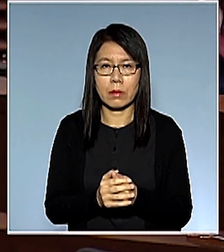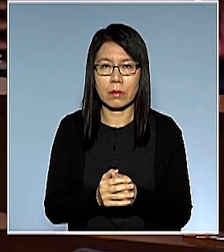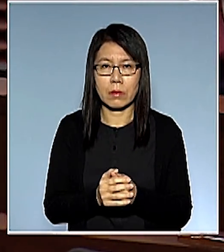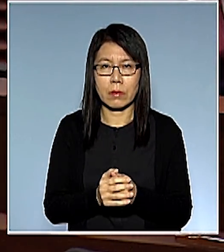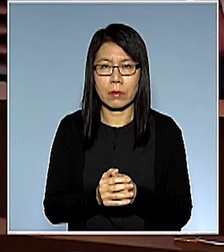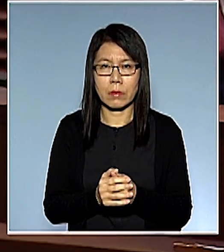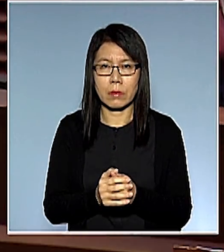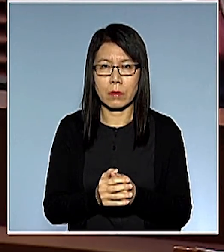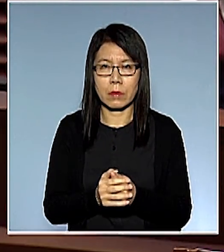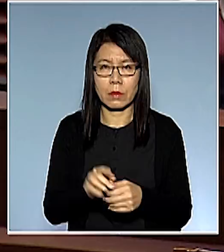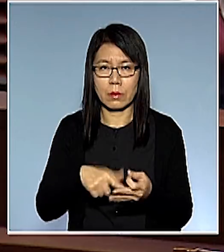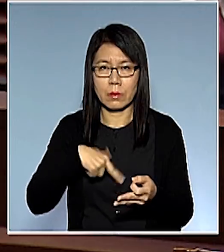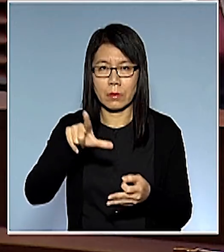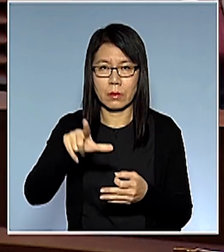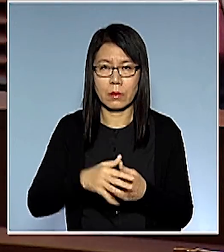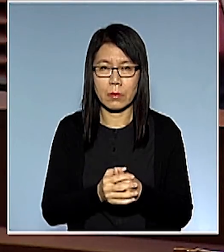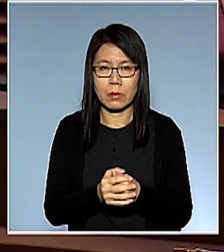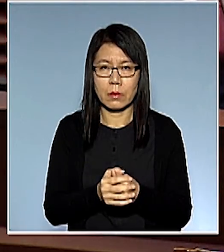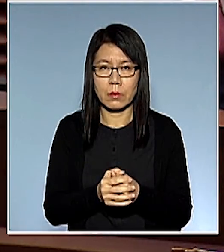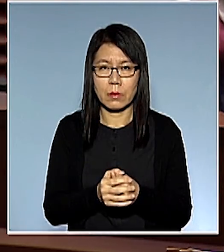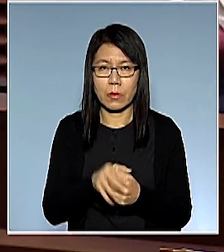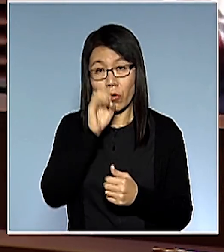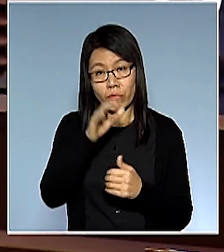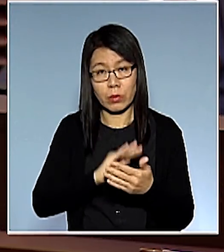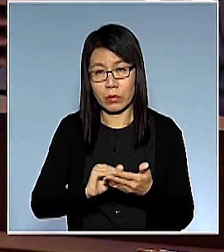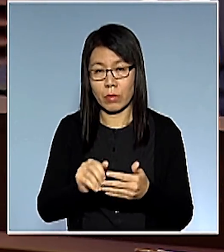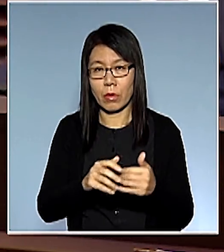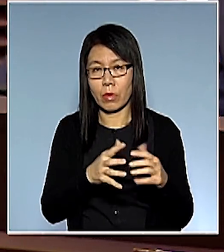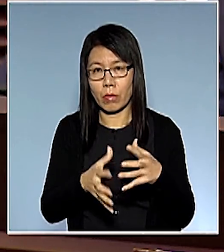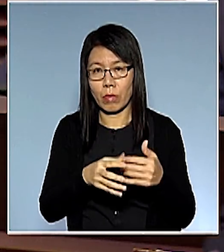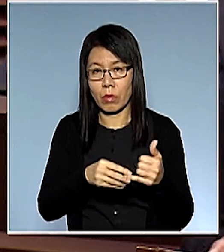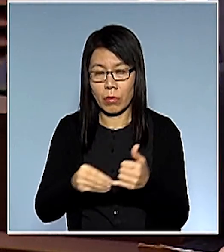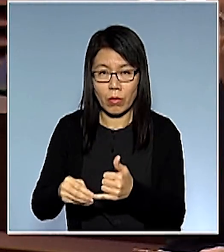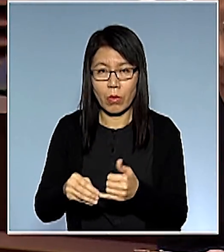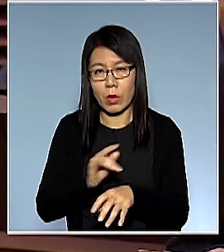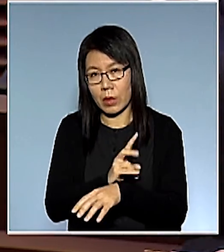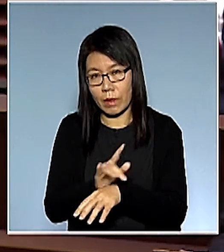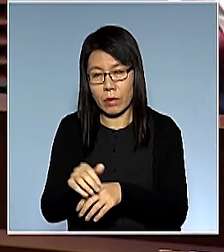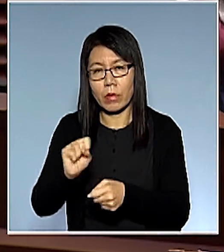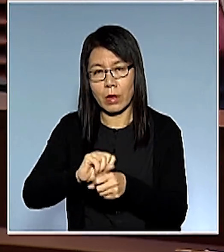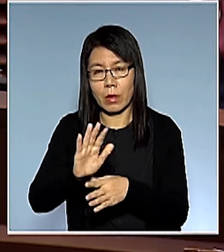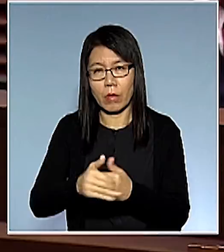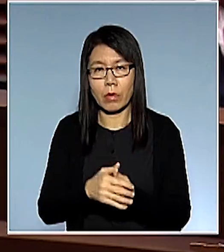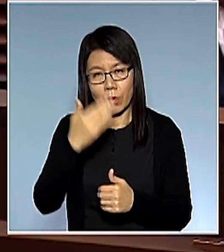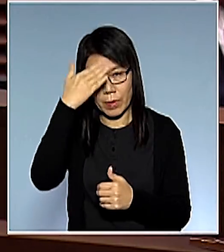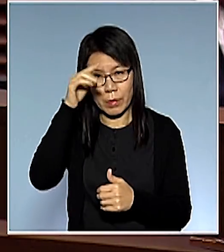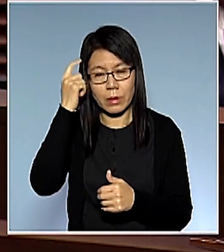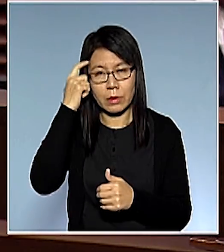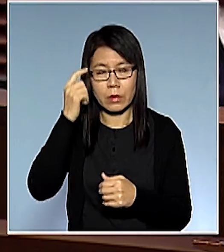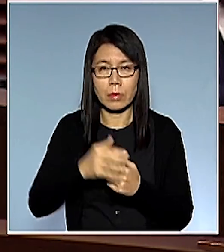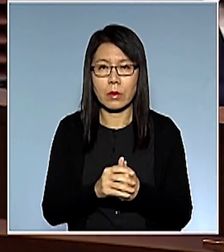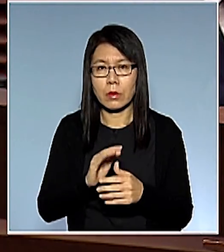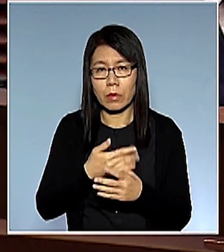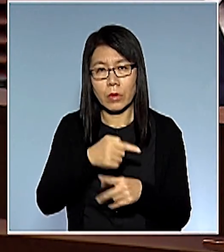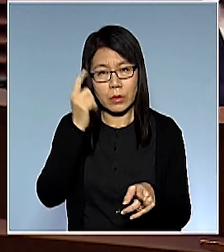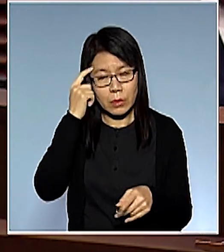或者好像李國倫議員那樣明明是拉布了得了幾分得了幾分我都可以明白理解因為我知道你們做了